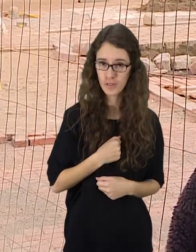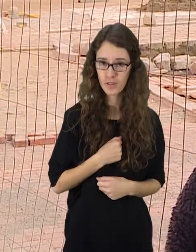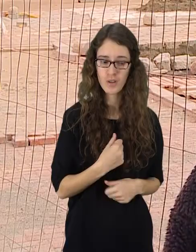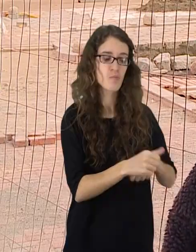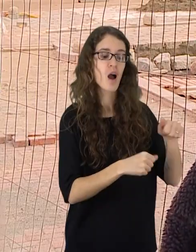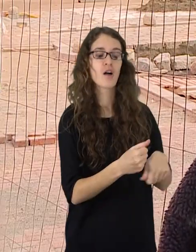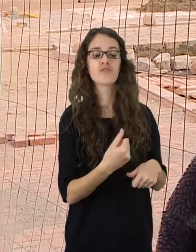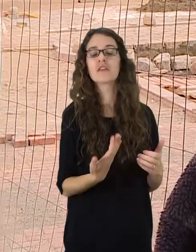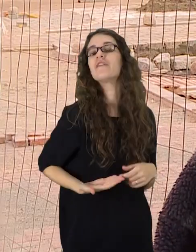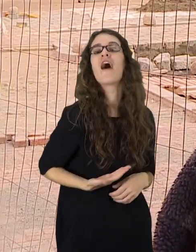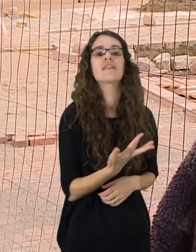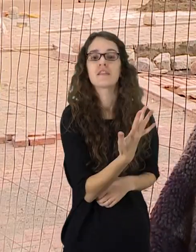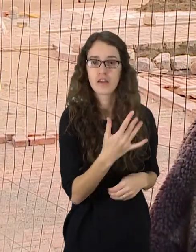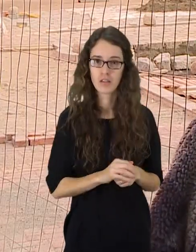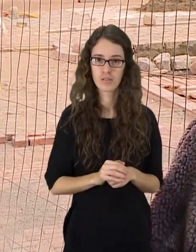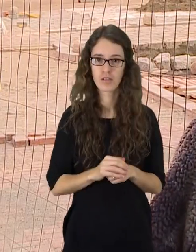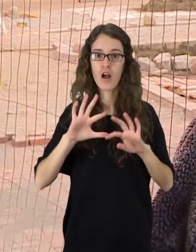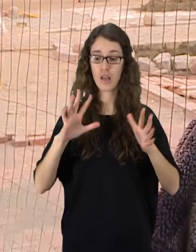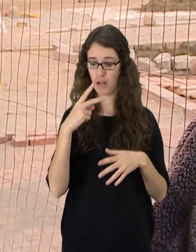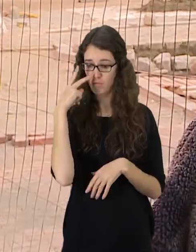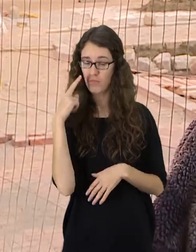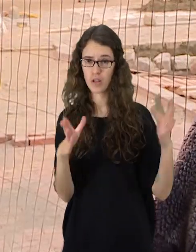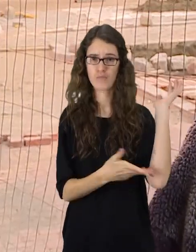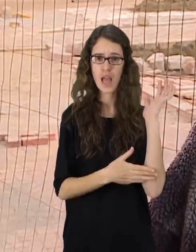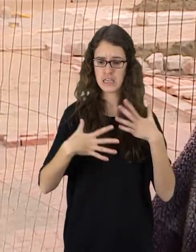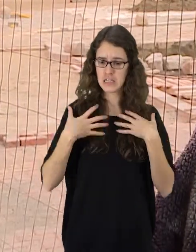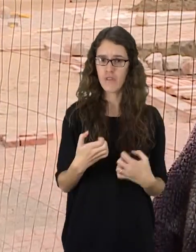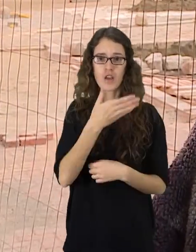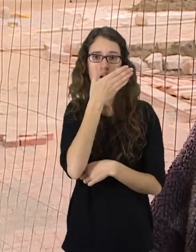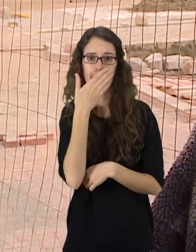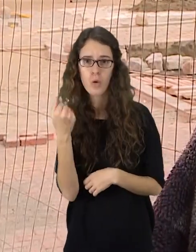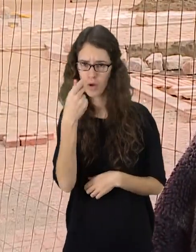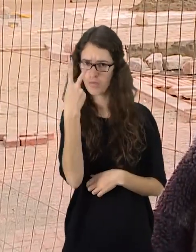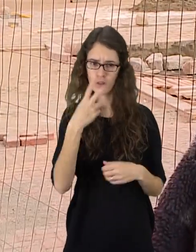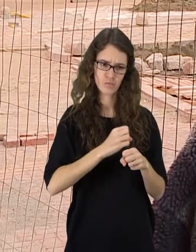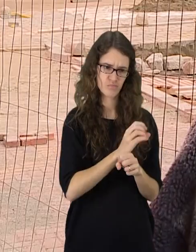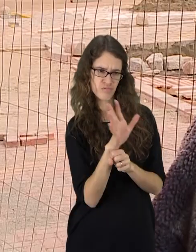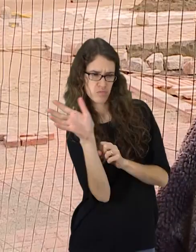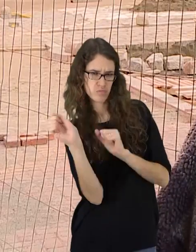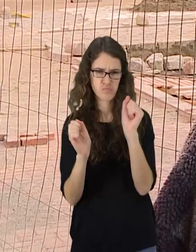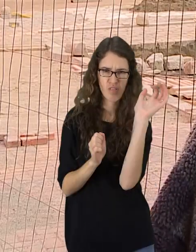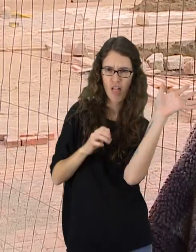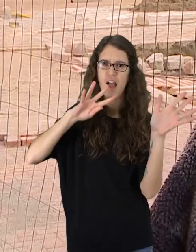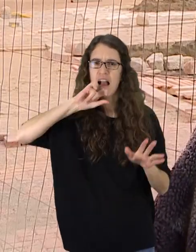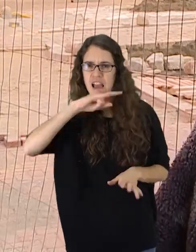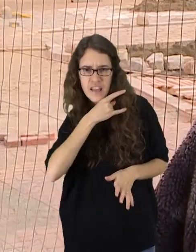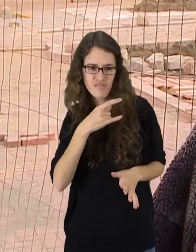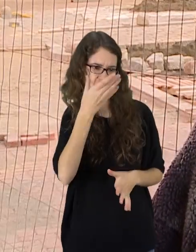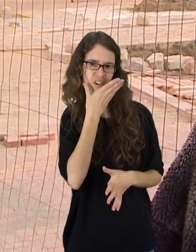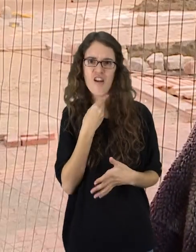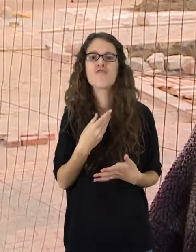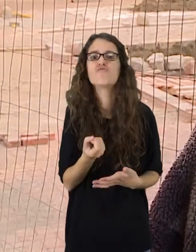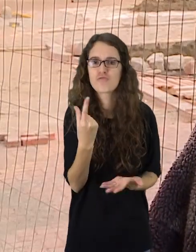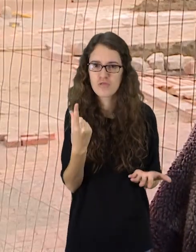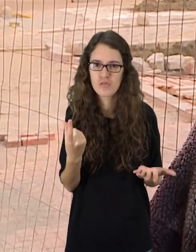jam gyvent. Jeigu jisgi nebesveiks yra, jis vienas šaudės taip, kitas šaudės taip. Koks čia